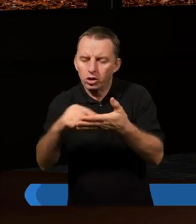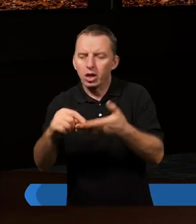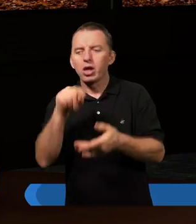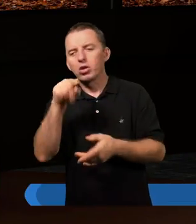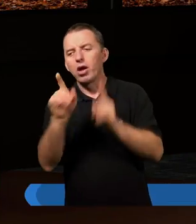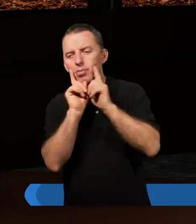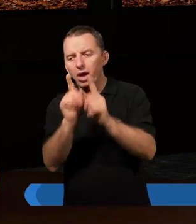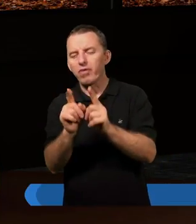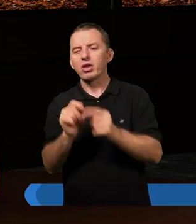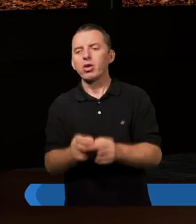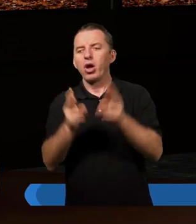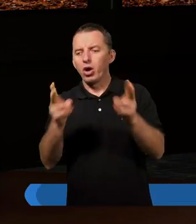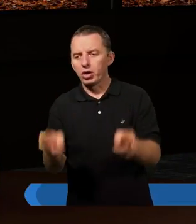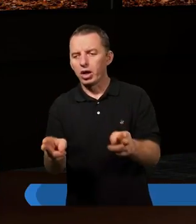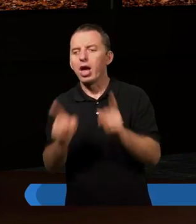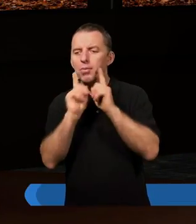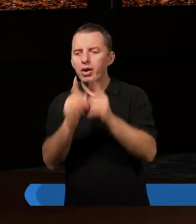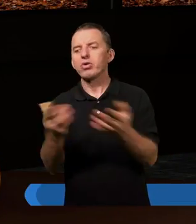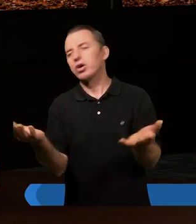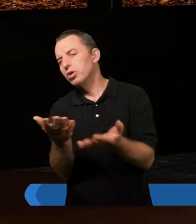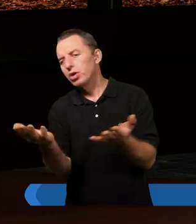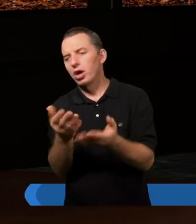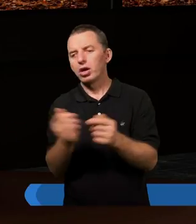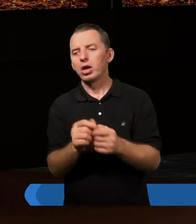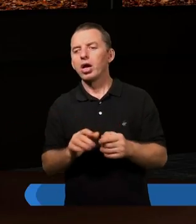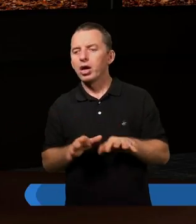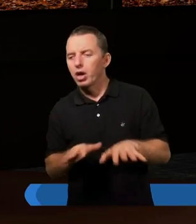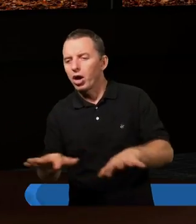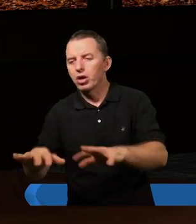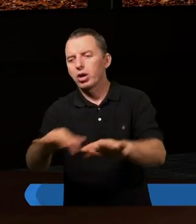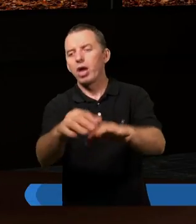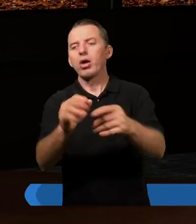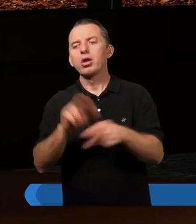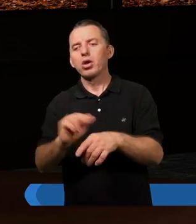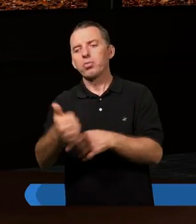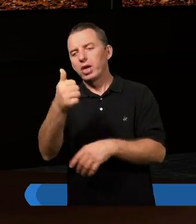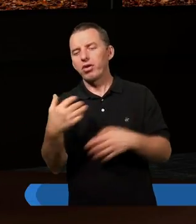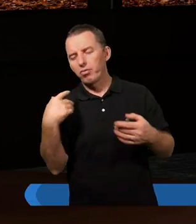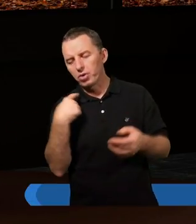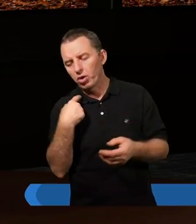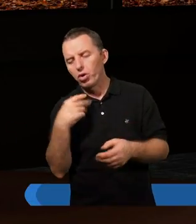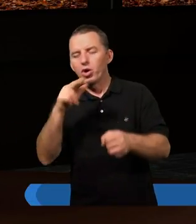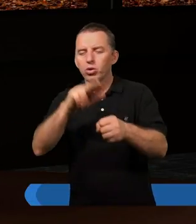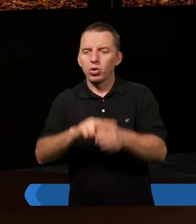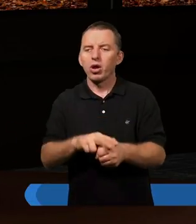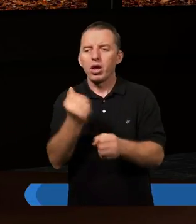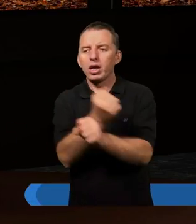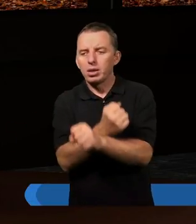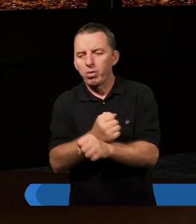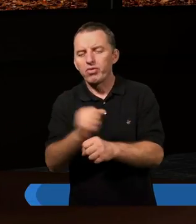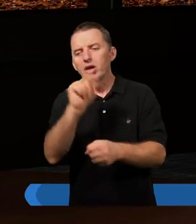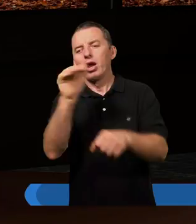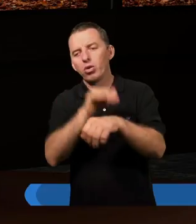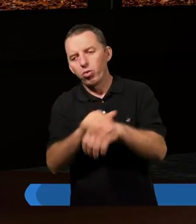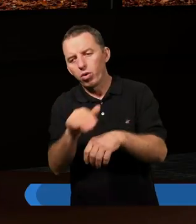w każdym okresie ta prawda gdzieś się wychylała. Bo oczywiście Luter nie był pierwszy i nie był pierwszy, który głosił zbawienie z łaski.